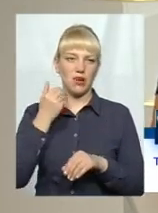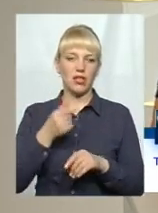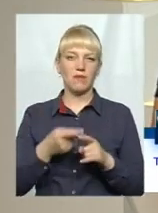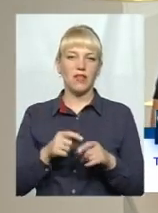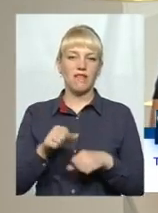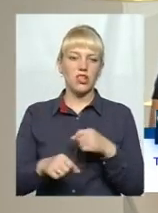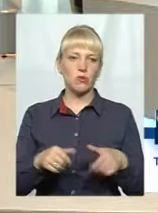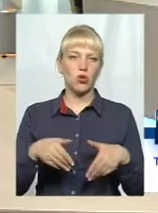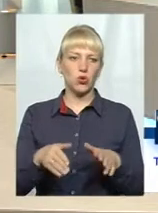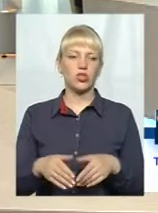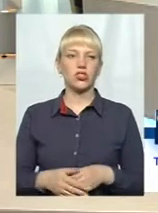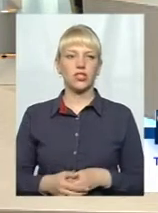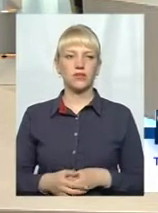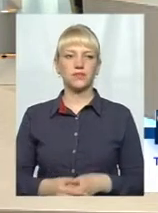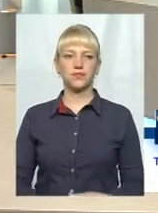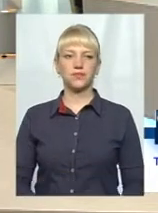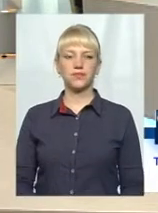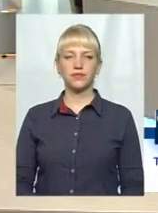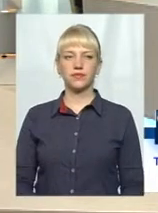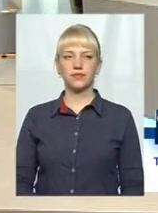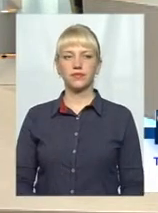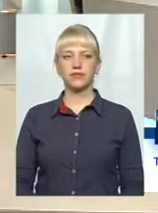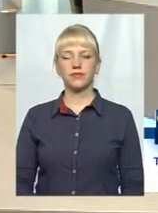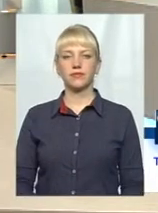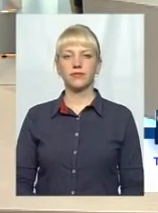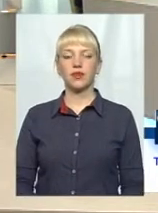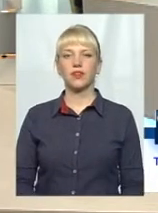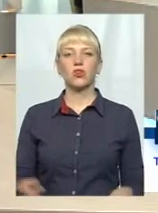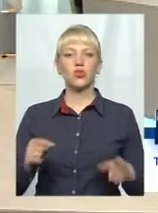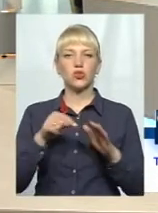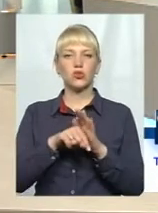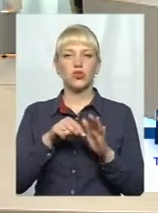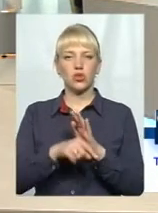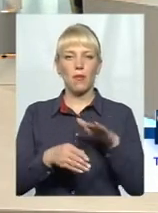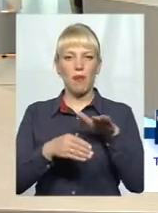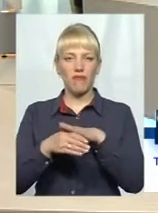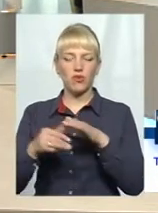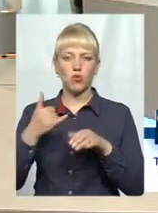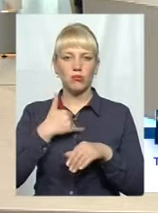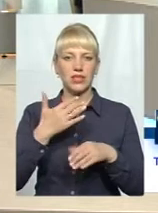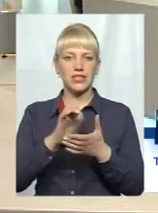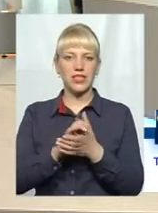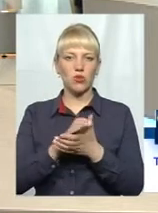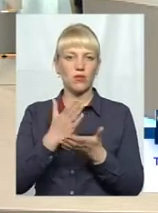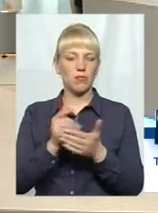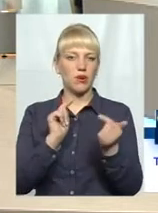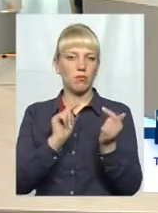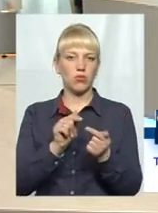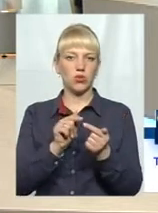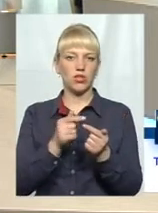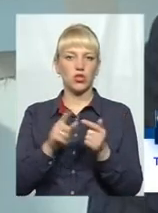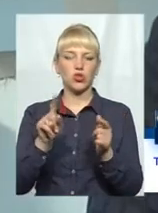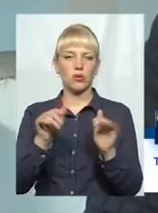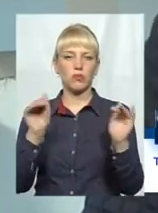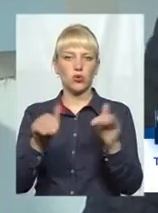всюди. Але це добре. Ще стосовно мафі, мені там знайомі, вони проти, наприклад, взагалі, щоб їх